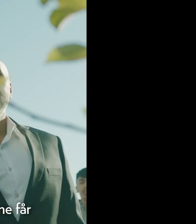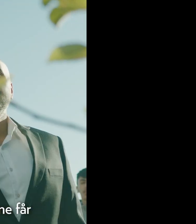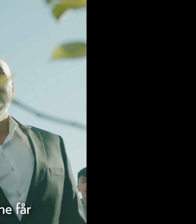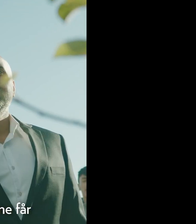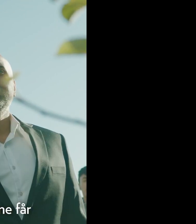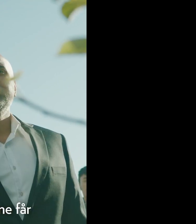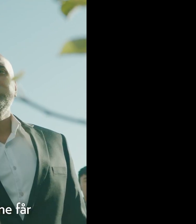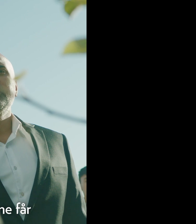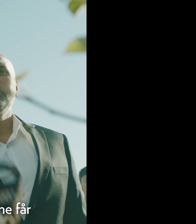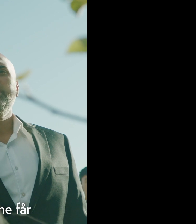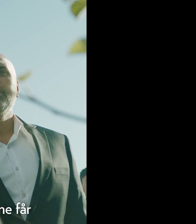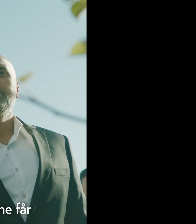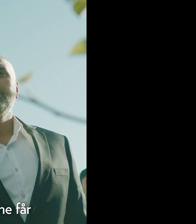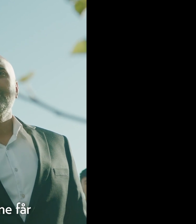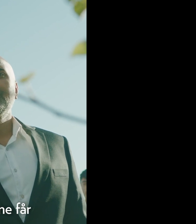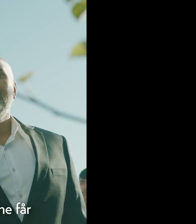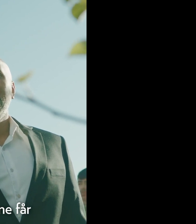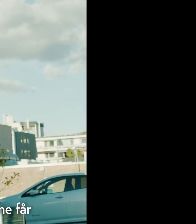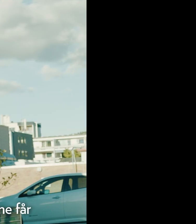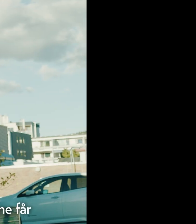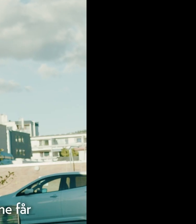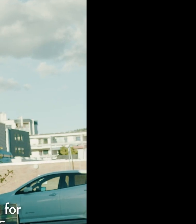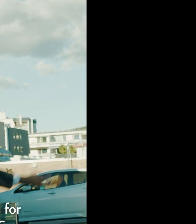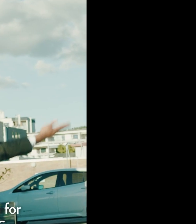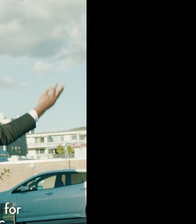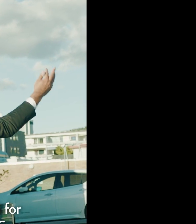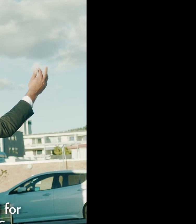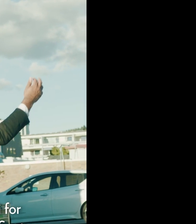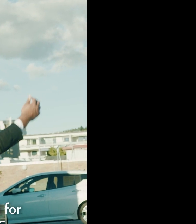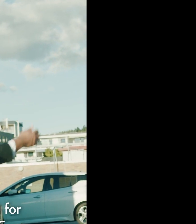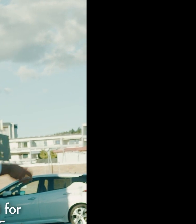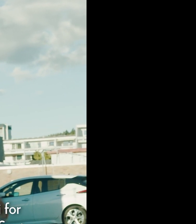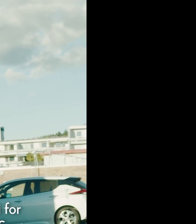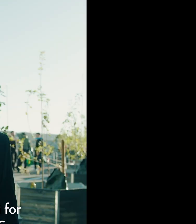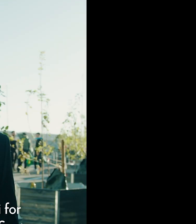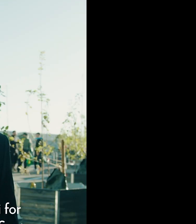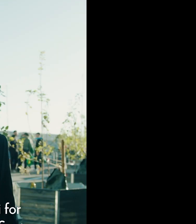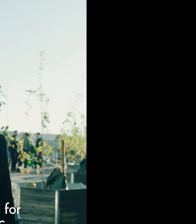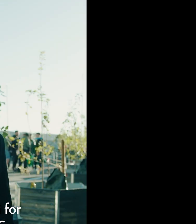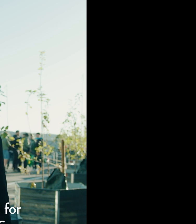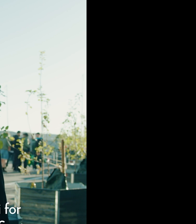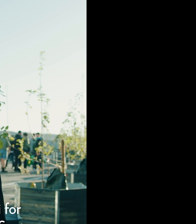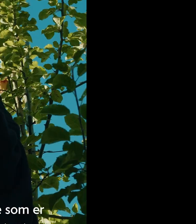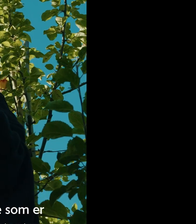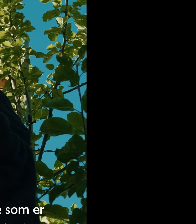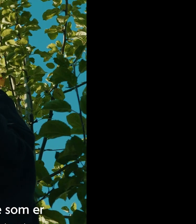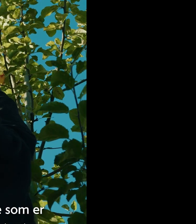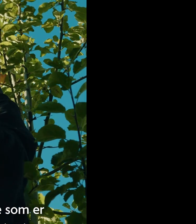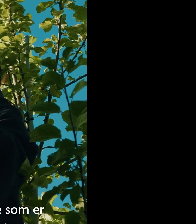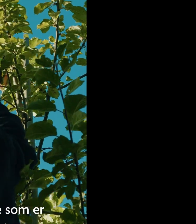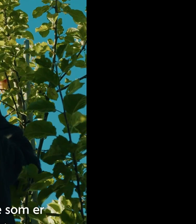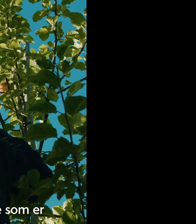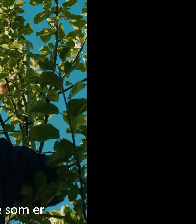mennesker og hvordan ungdommene får en ny hverdag. Det er en kjempeverdi for oss i CityK og Stovnesenter. Vi har jo